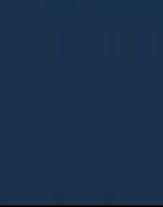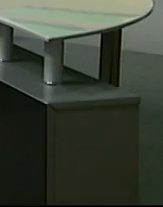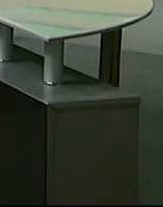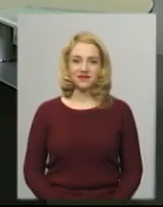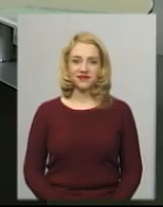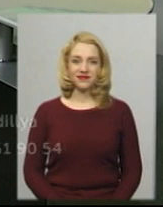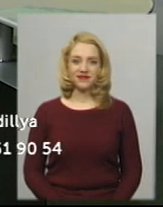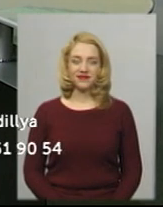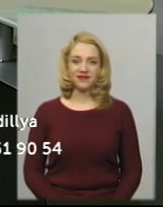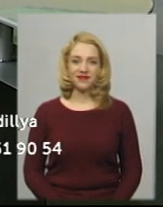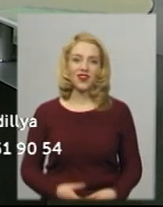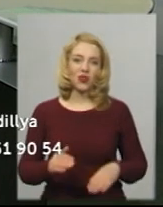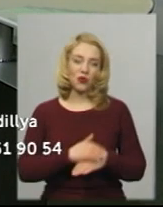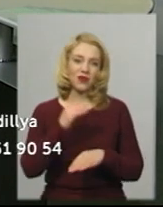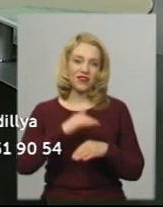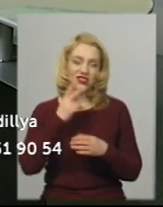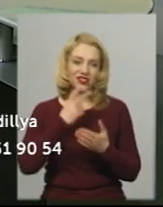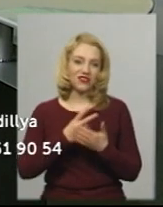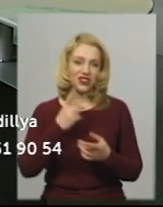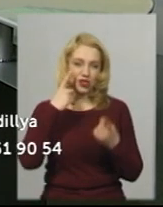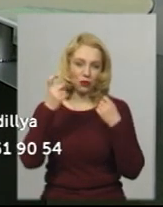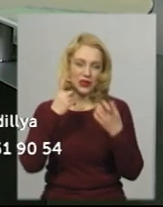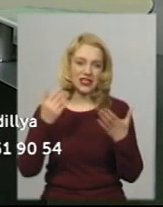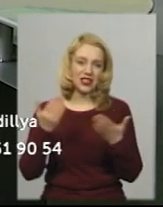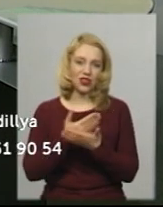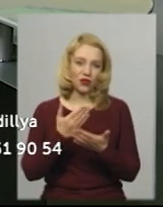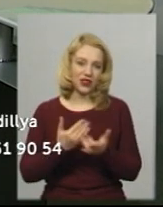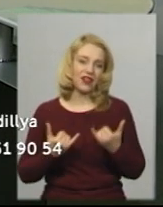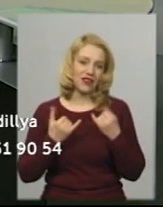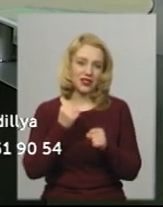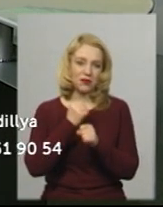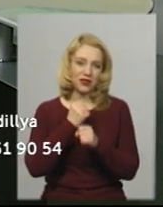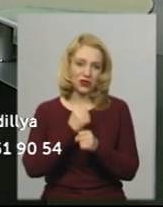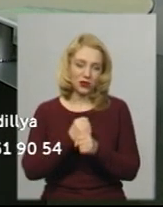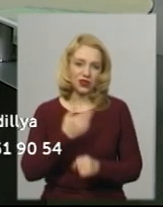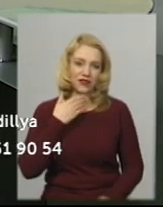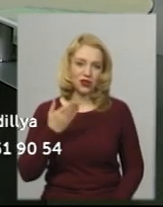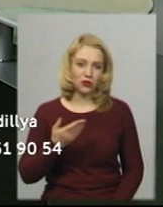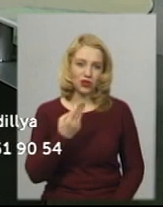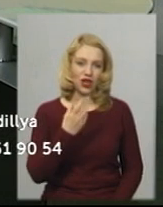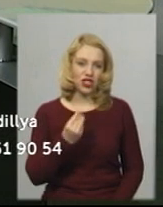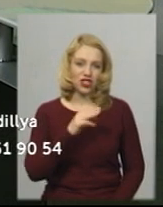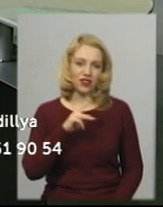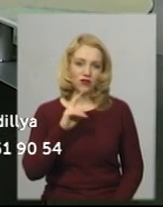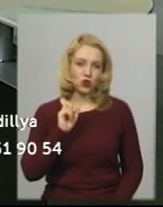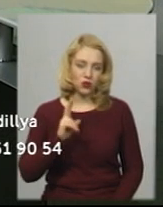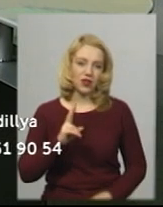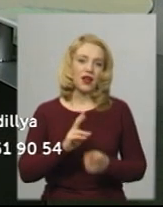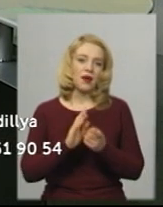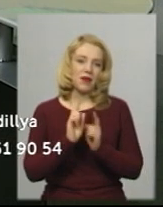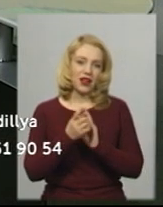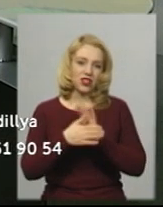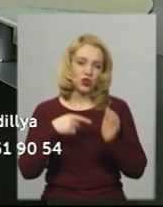Музика Доброго вечора, ви дивитесь інформаційний випуск. Для вас у студії працюють ведуча Катерина Шевчук, на жест умову